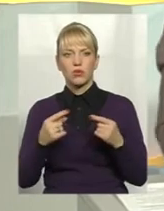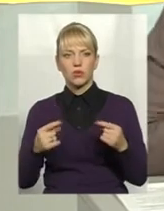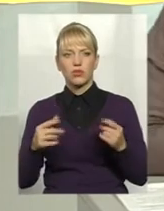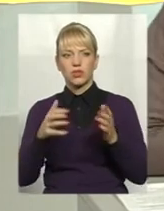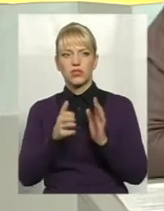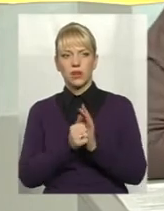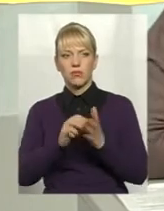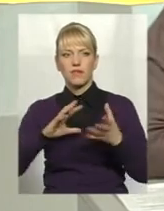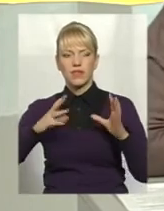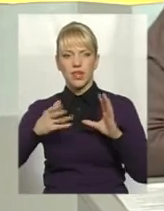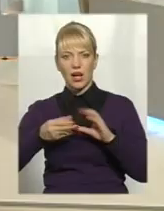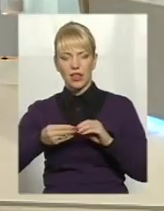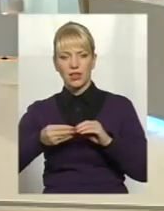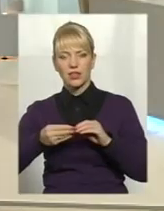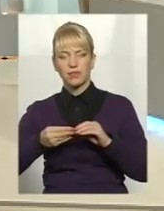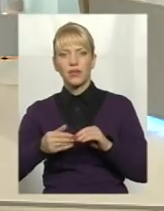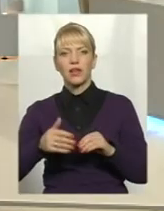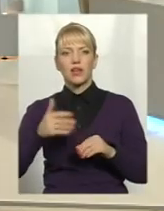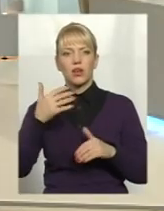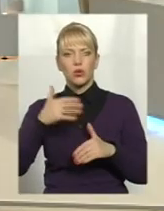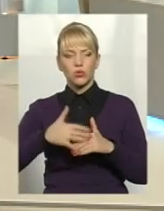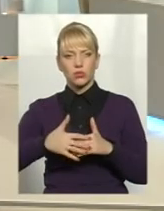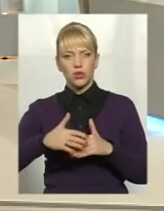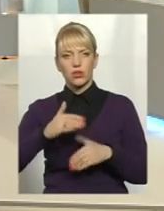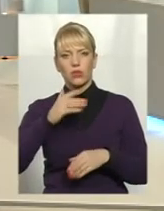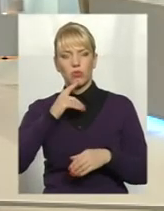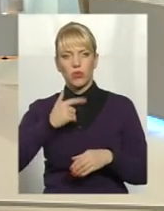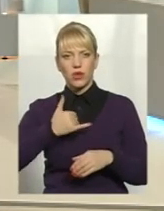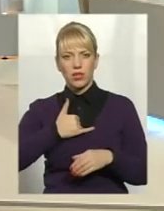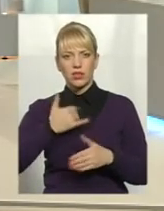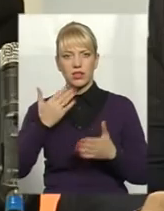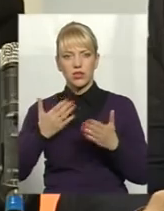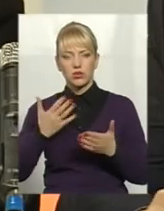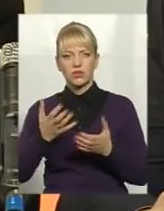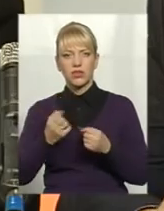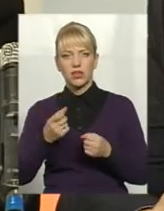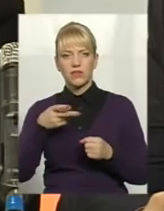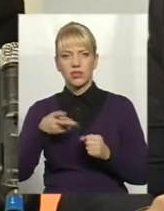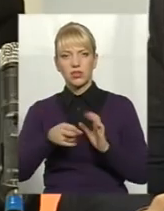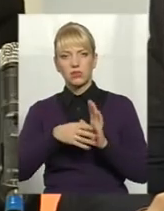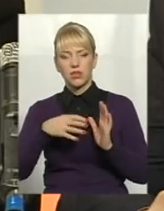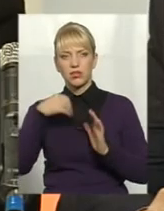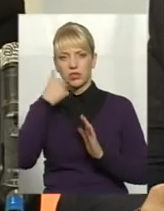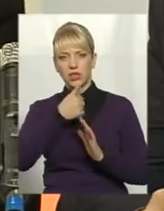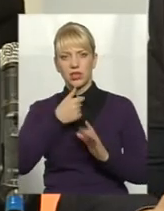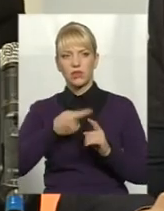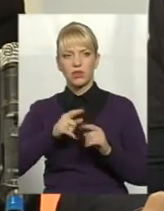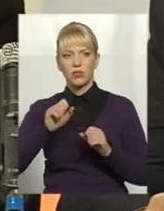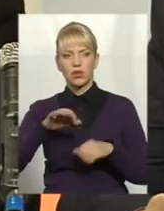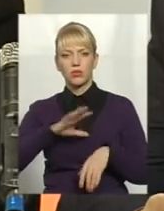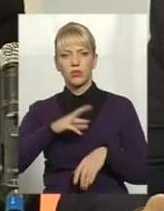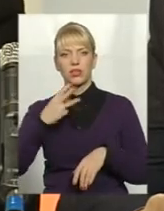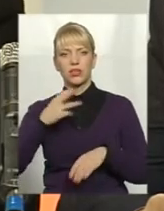загальних обтягах? Розумієте, в нас, якщо взяти 2015 рік, вона могла складати 30%.